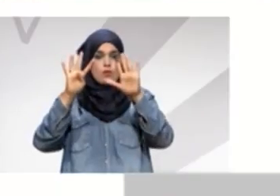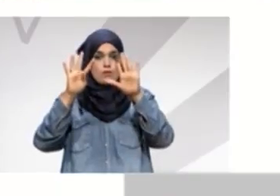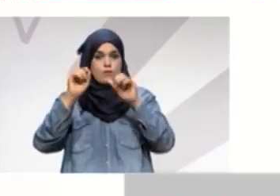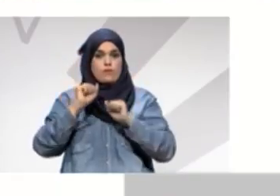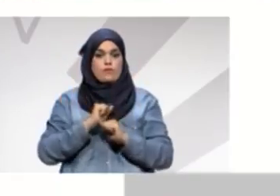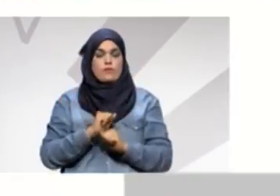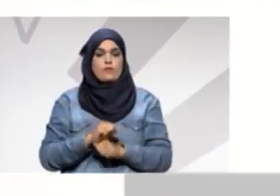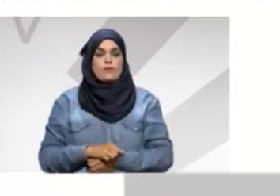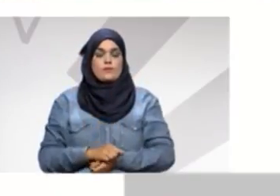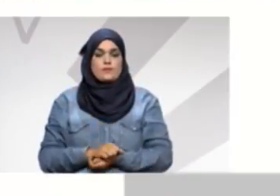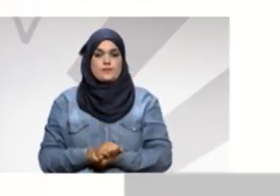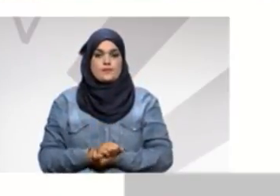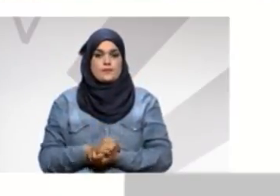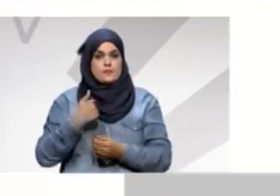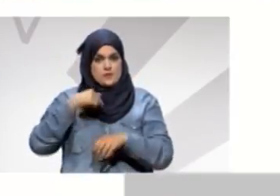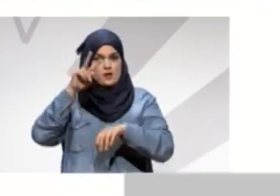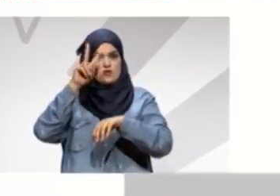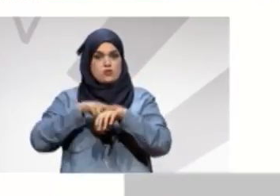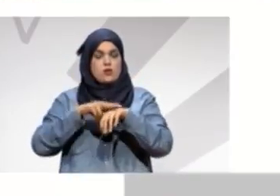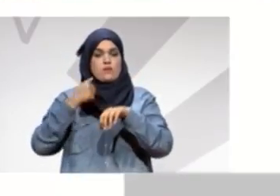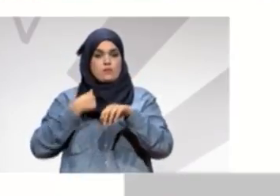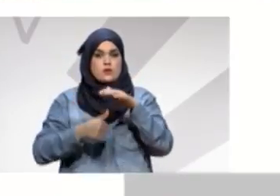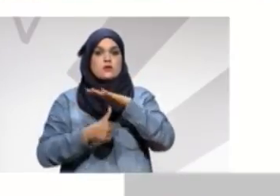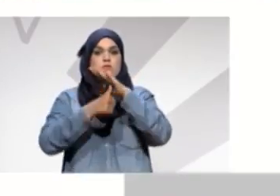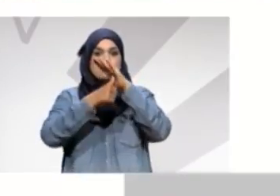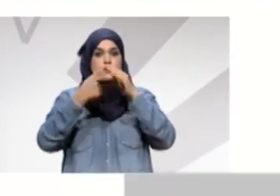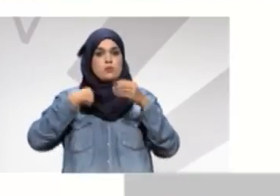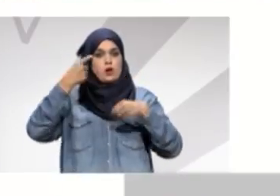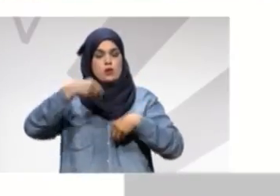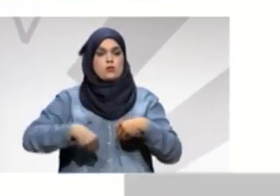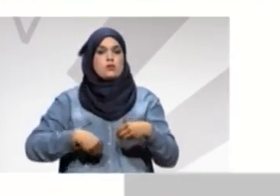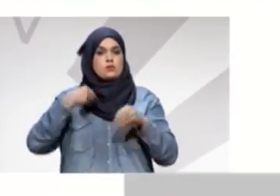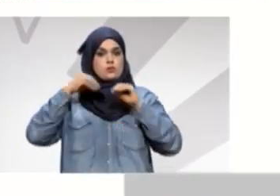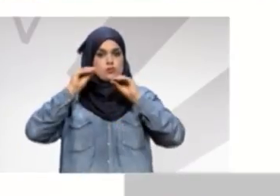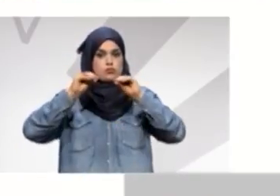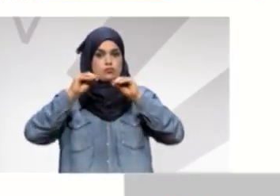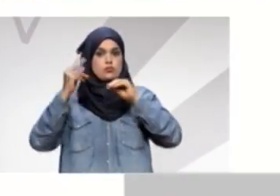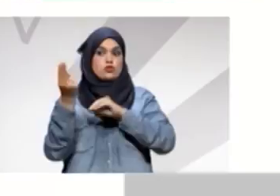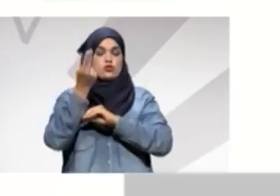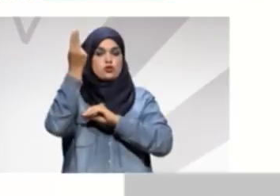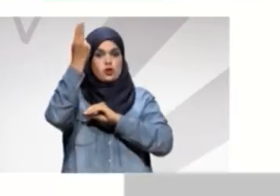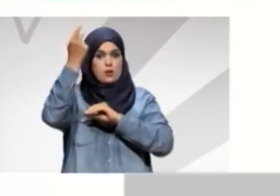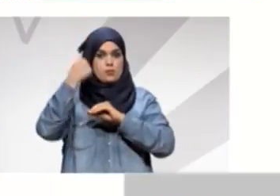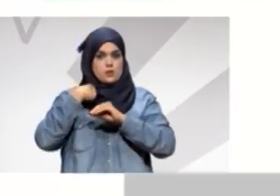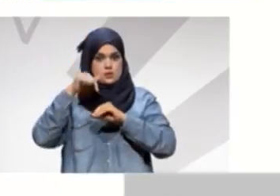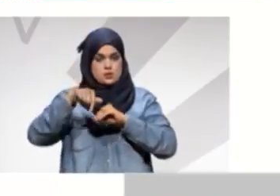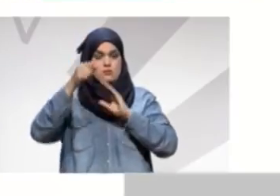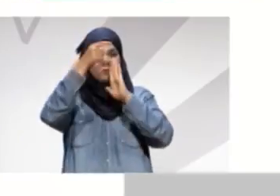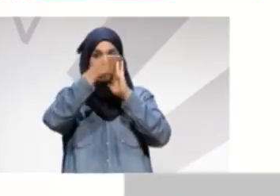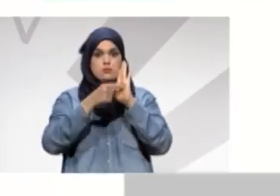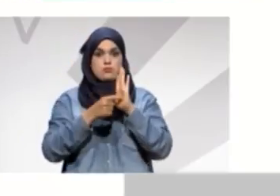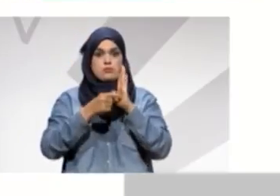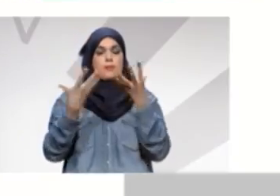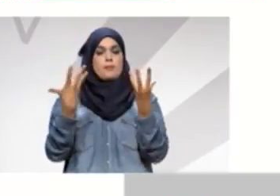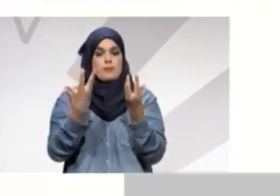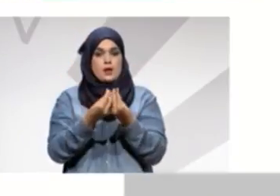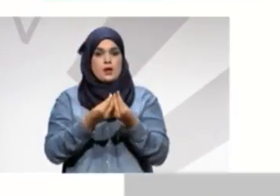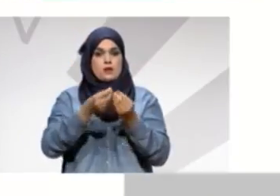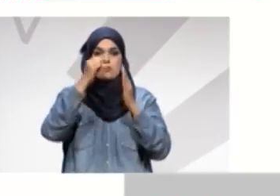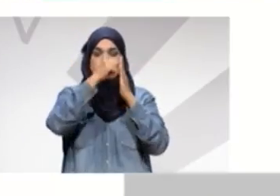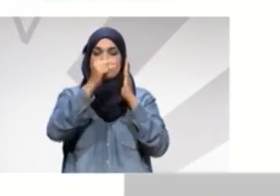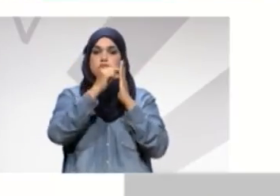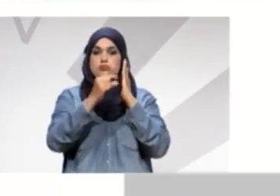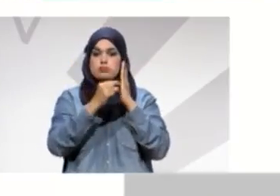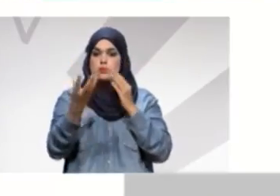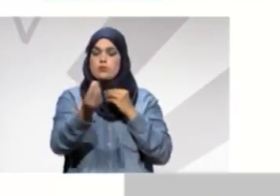أقود أنا مقدد إسعاد أستاذ جامعي هذه المبادرة ومعي ثل من أبناء